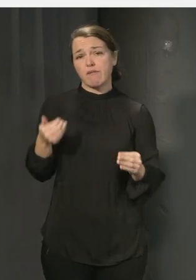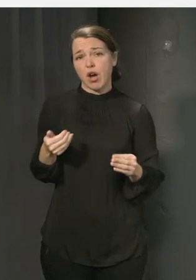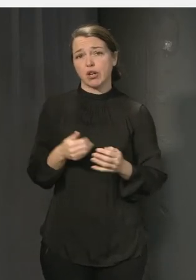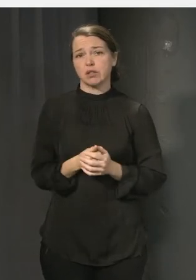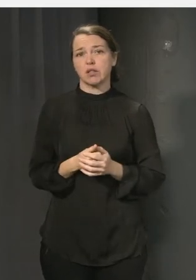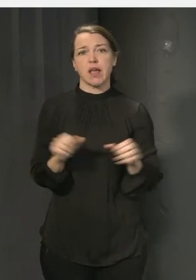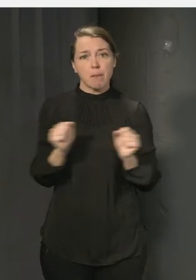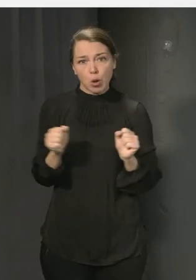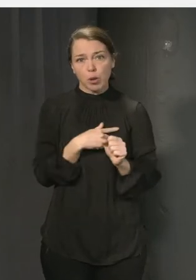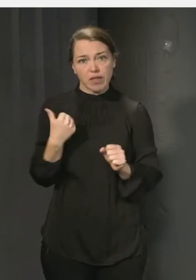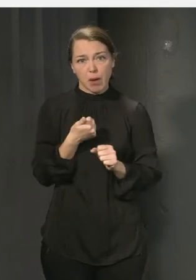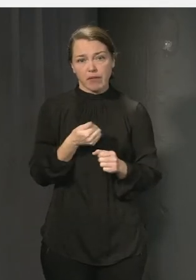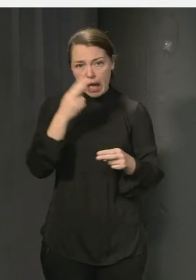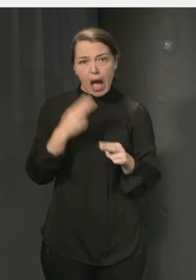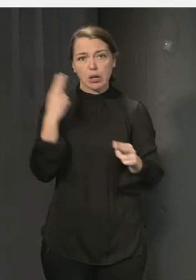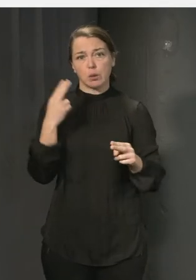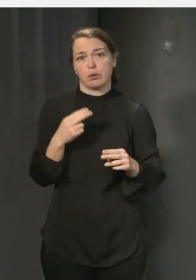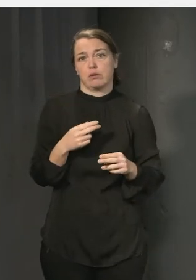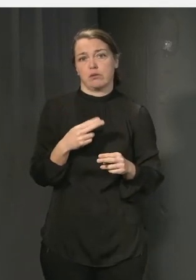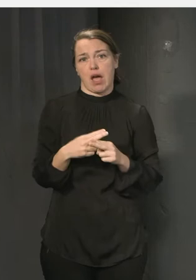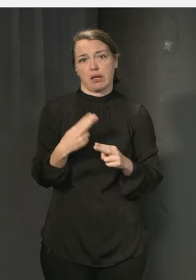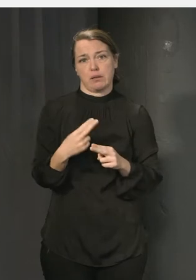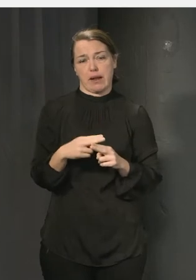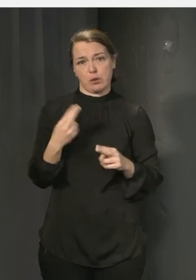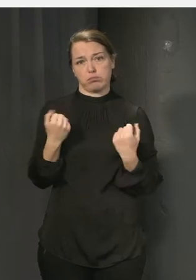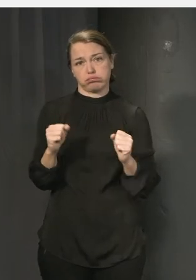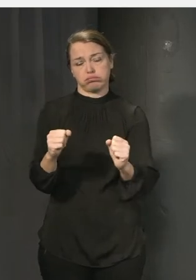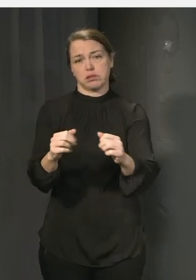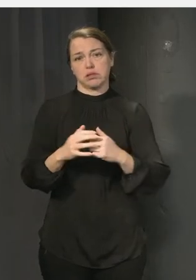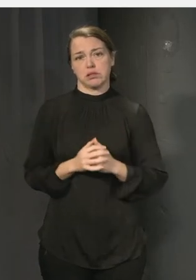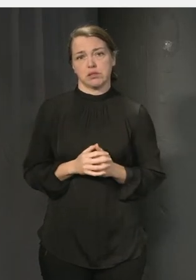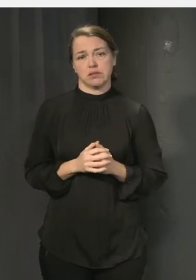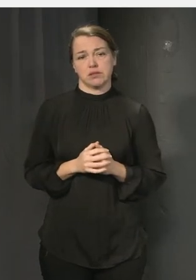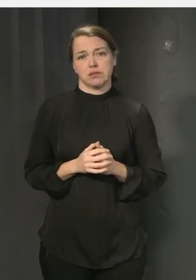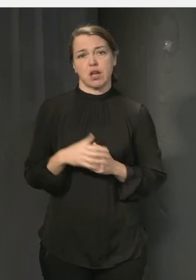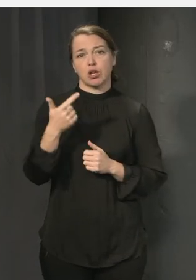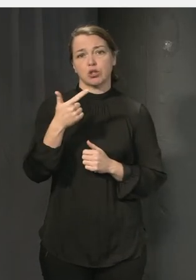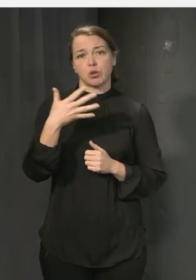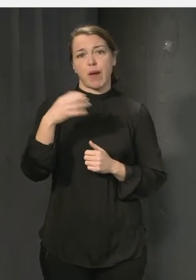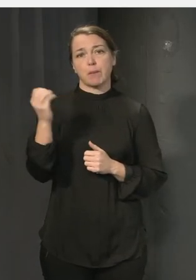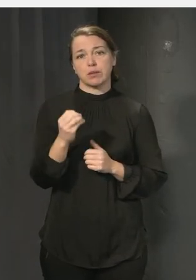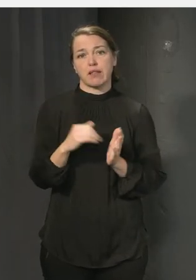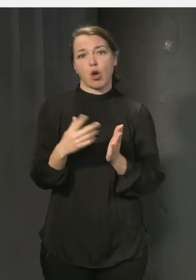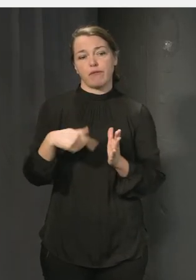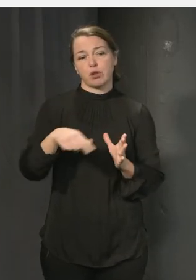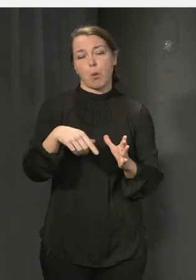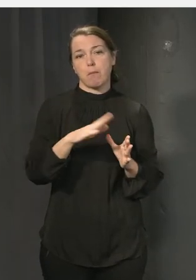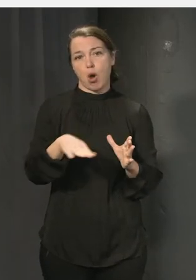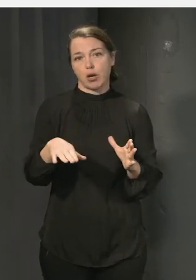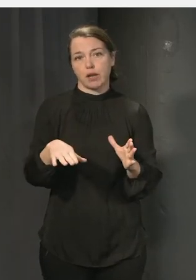bråttom någonstans. Och det vi ser är att ungefär 75% av de barnen som,